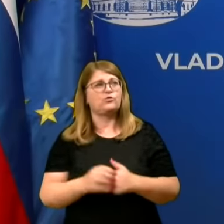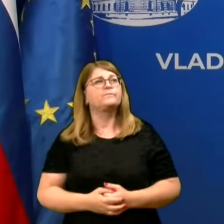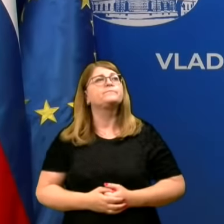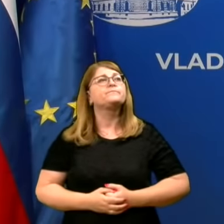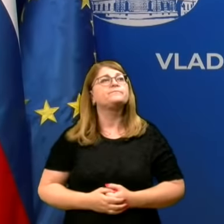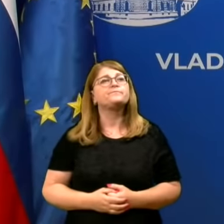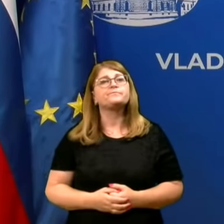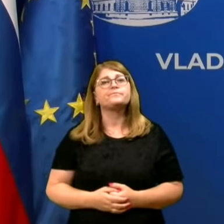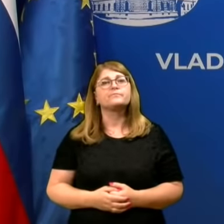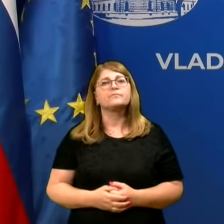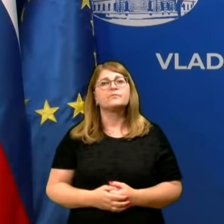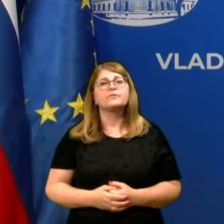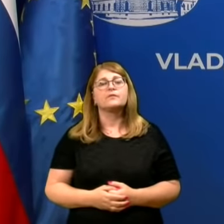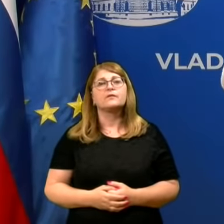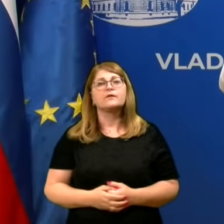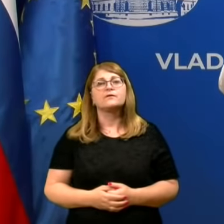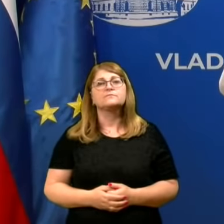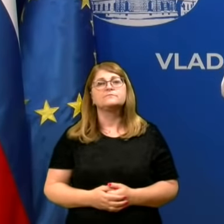Nazaj.